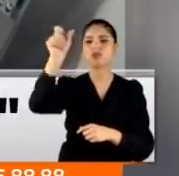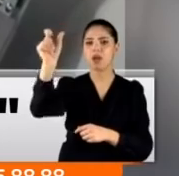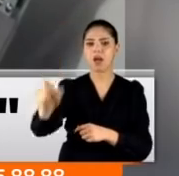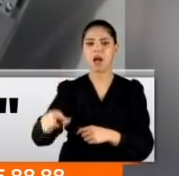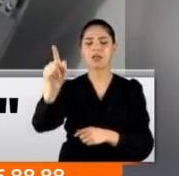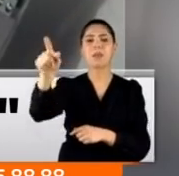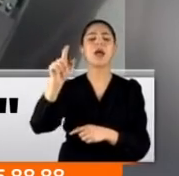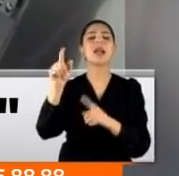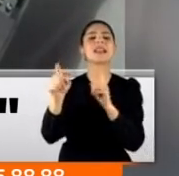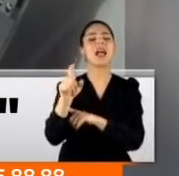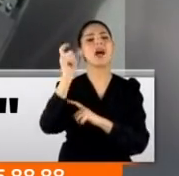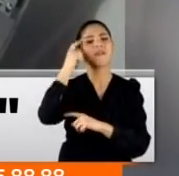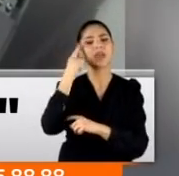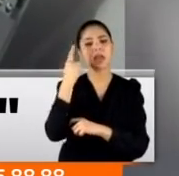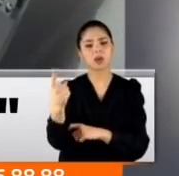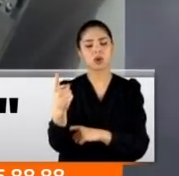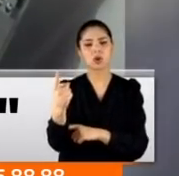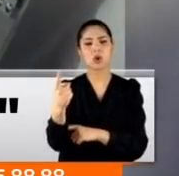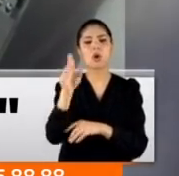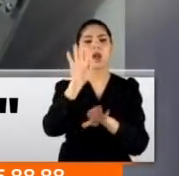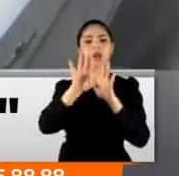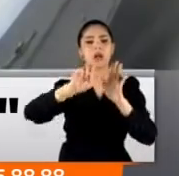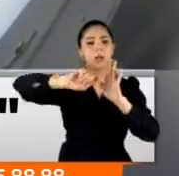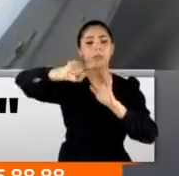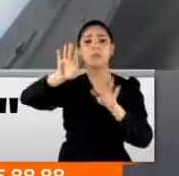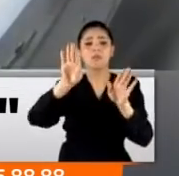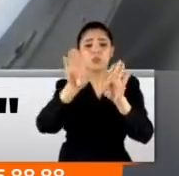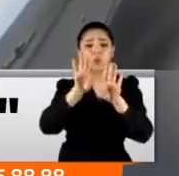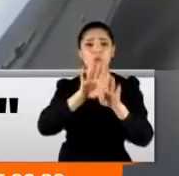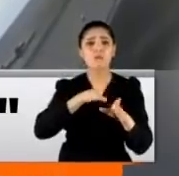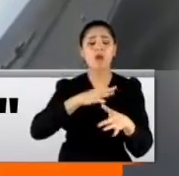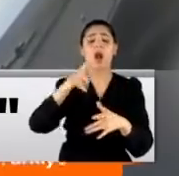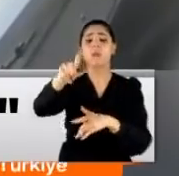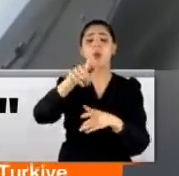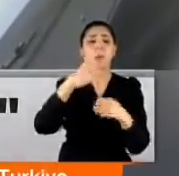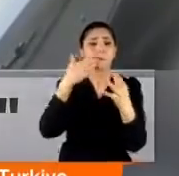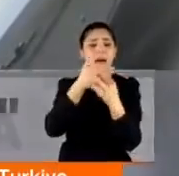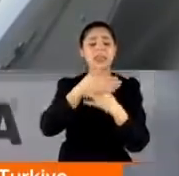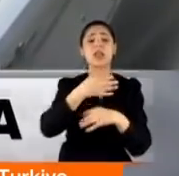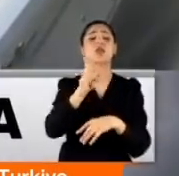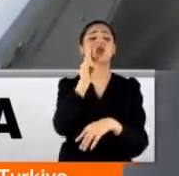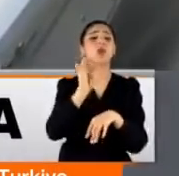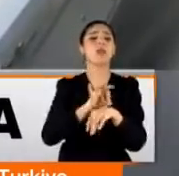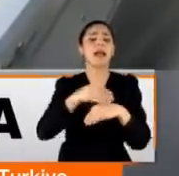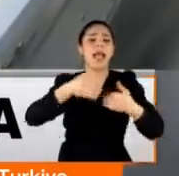aşırı sağcı göstericilere deyim yerinde ise kapıyı tutuyor. Baskını güvenlik güçleri son anda engelliyor.